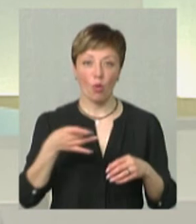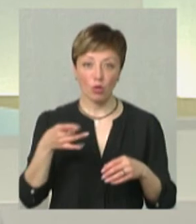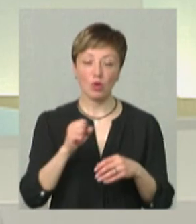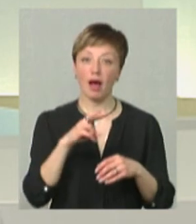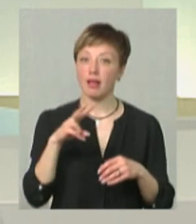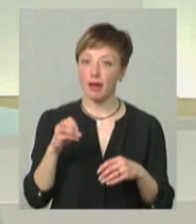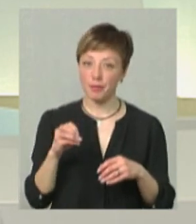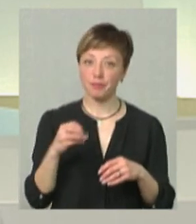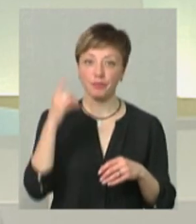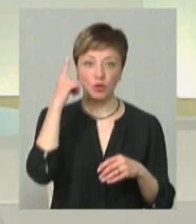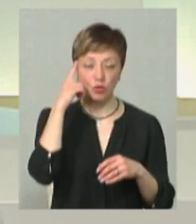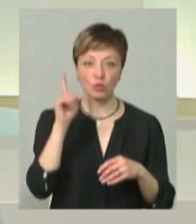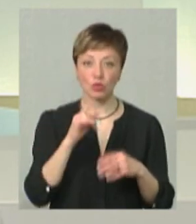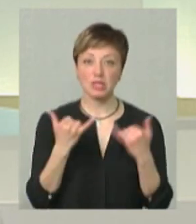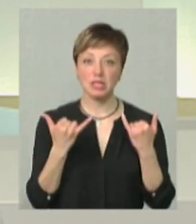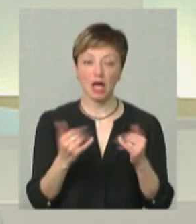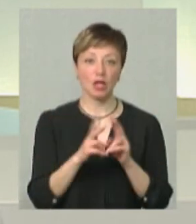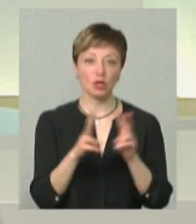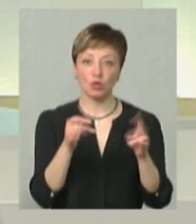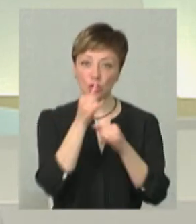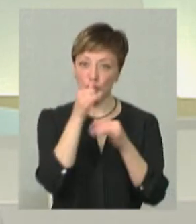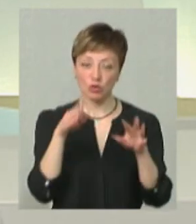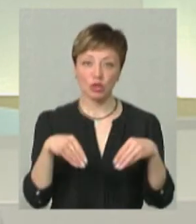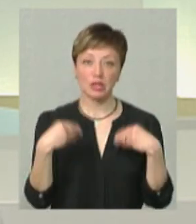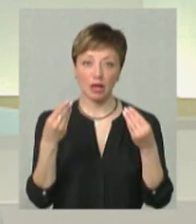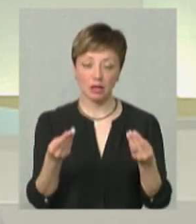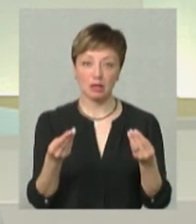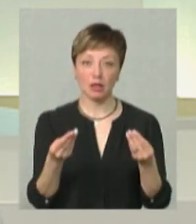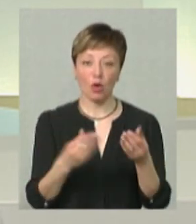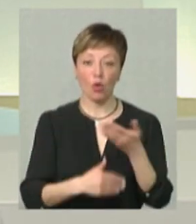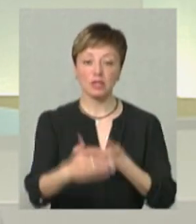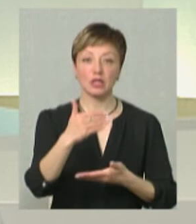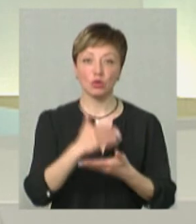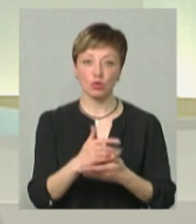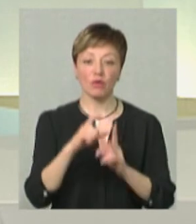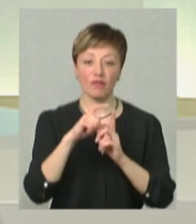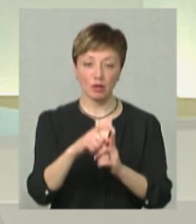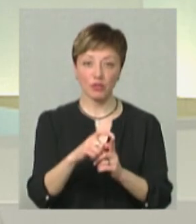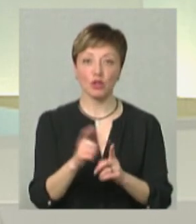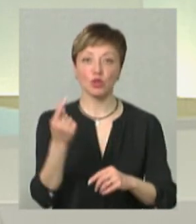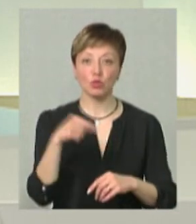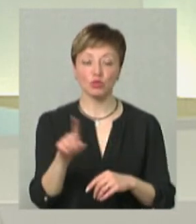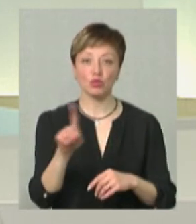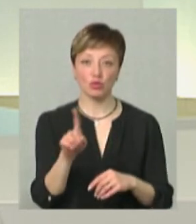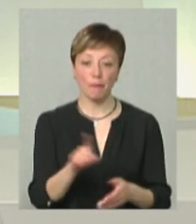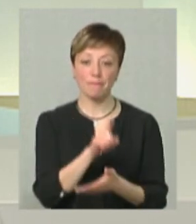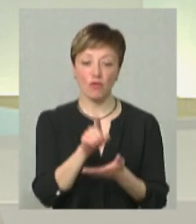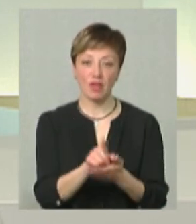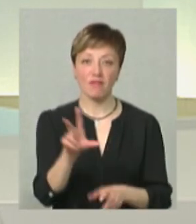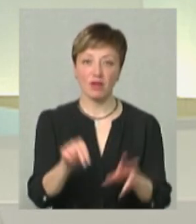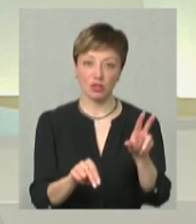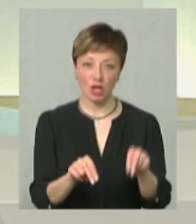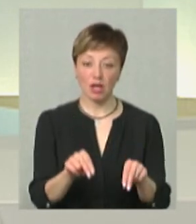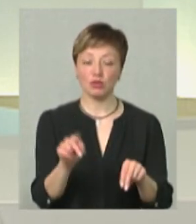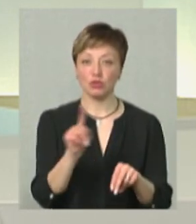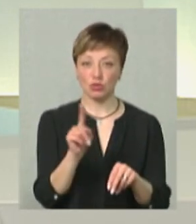але я думаю, що зараз ніхто не може дати остаточної відповіді, тому що ми повинні вважати